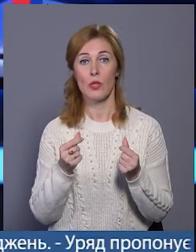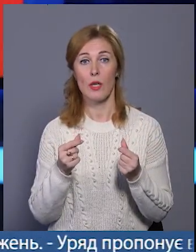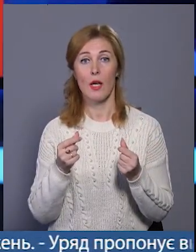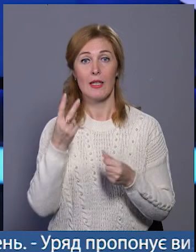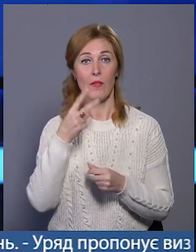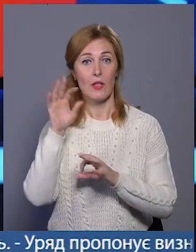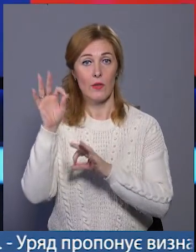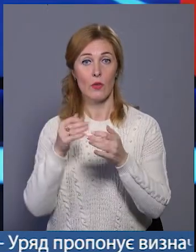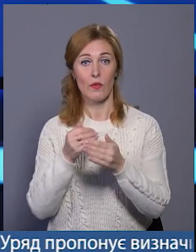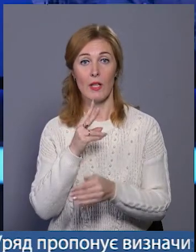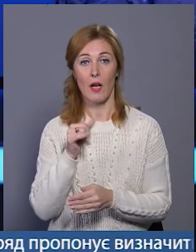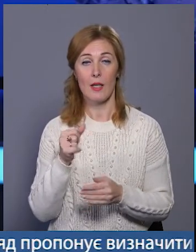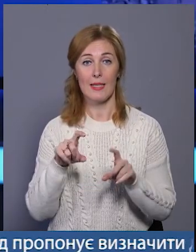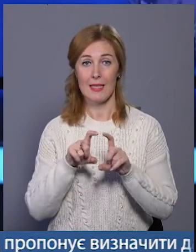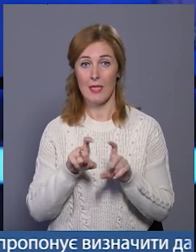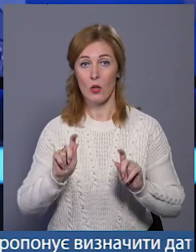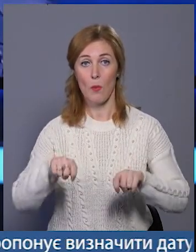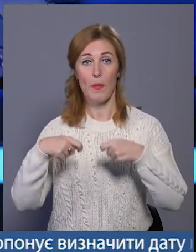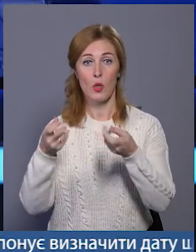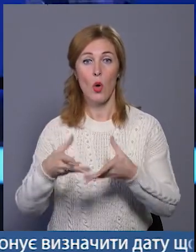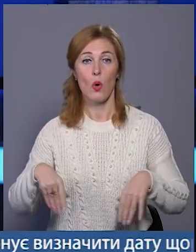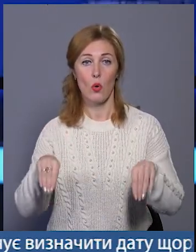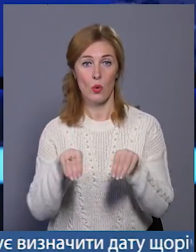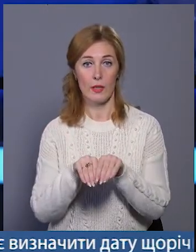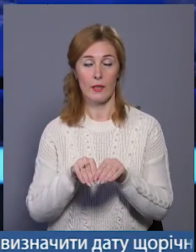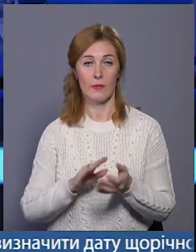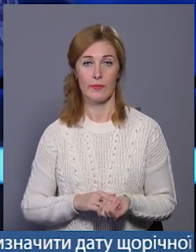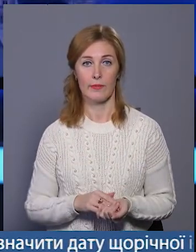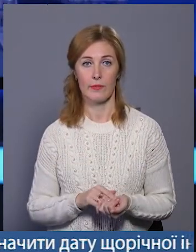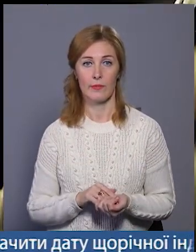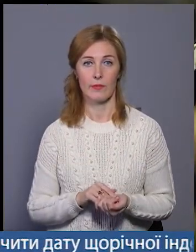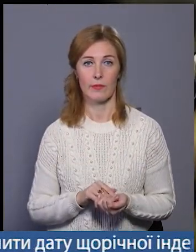20% від каси закладу передадуть родині Андрія Антоненка.